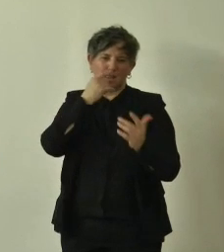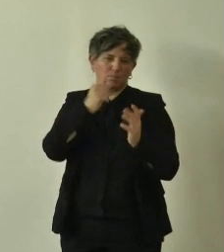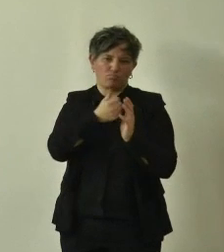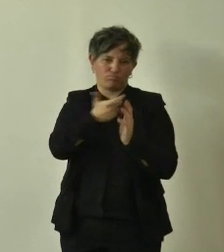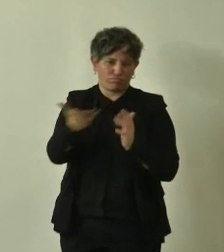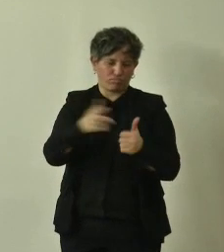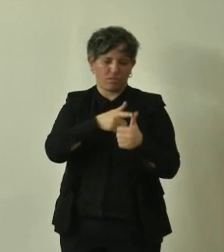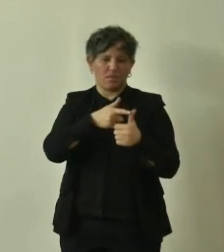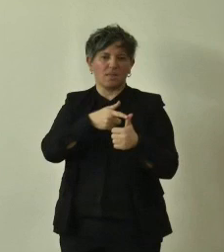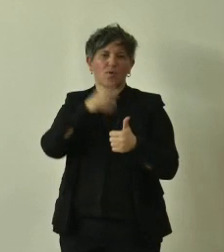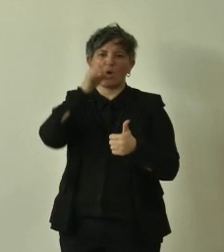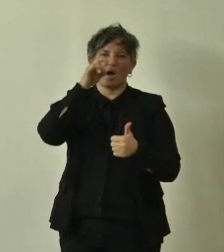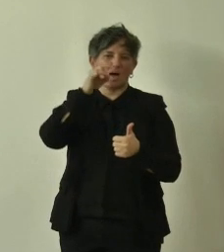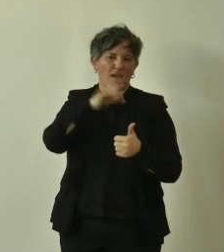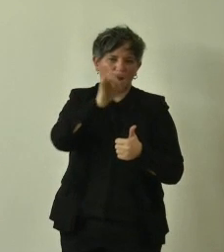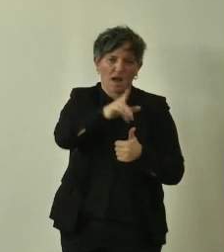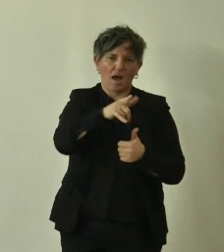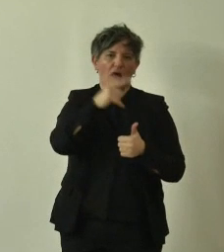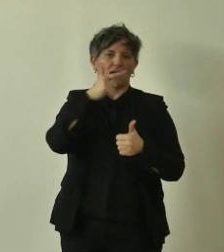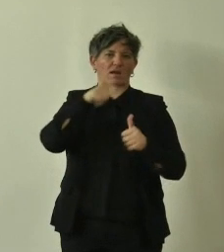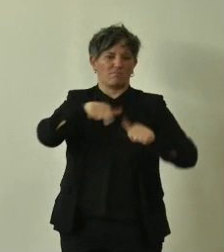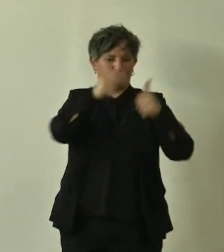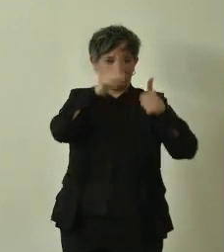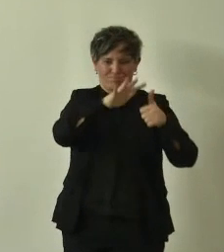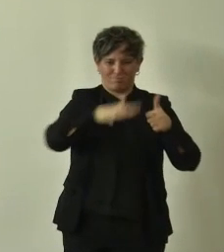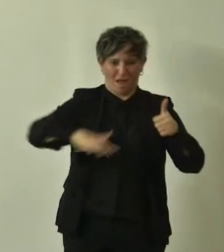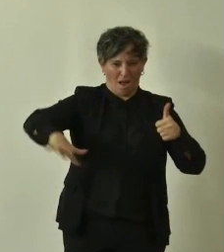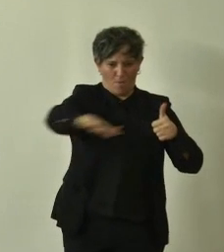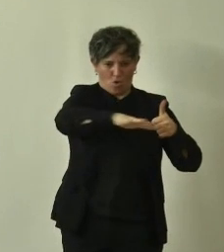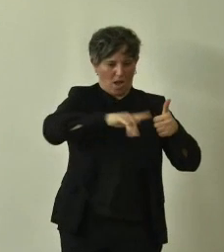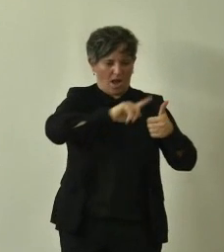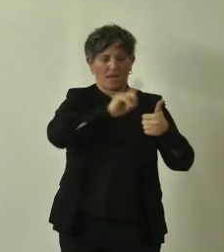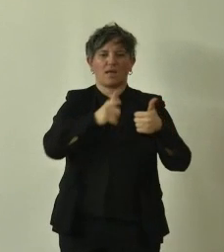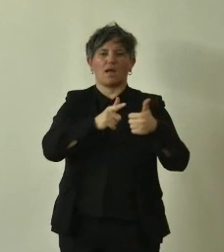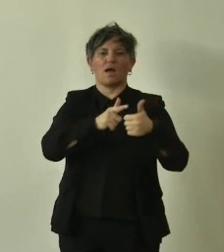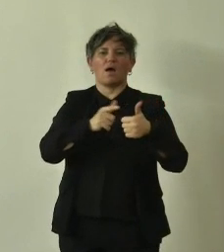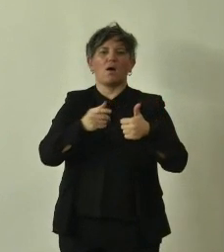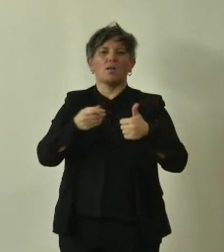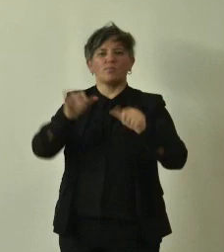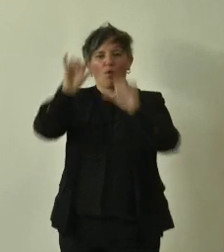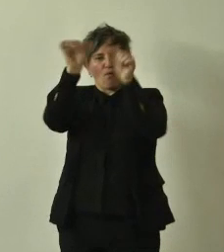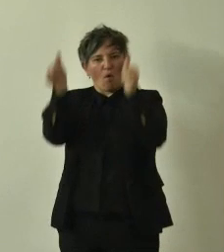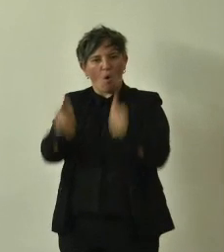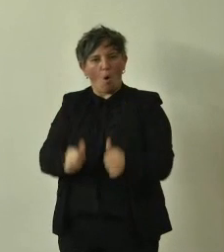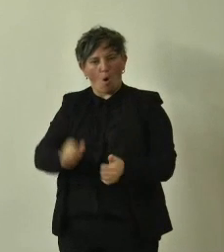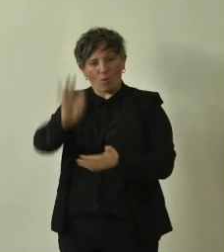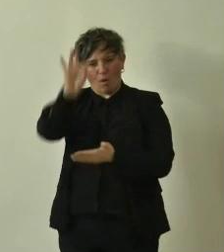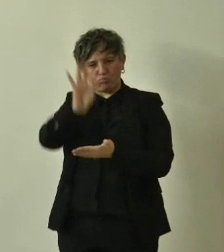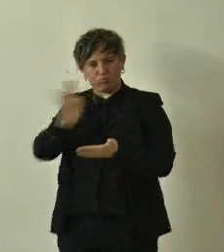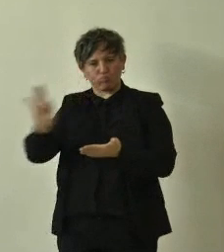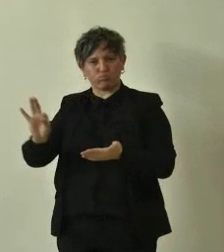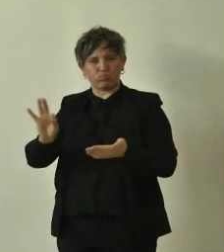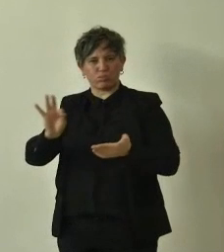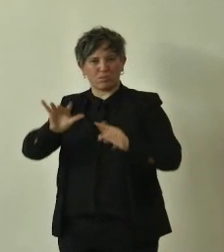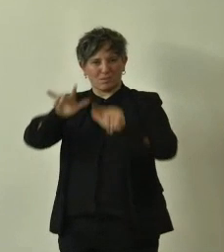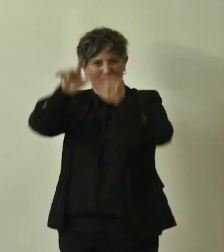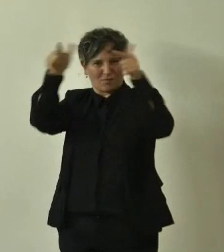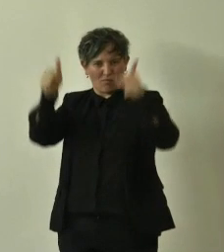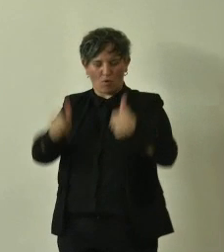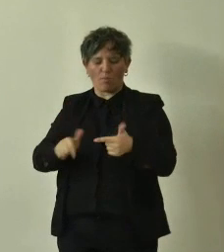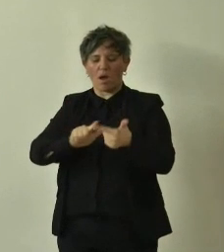la rarità botanica ma abbiamo l'architettura vegetale dell'albero l